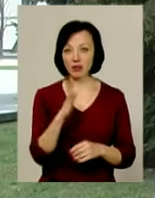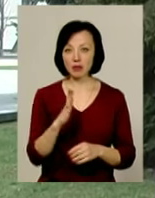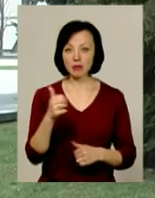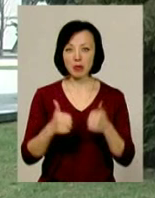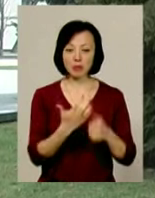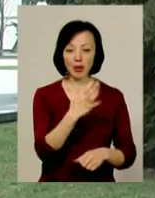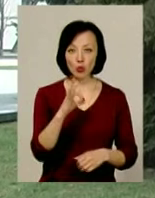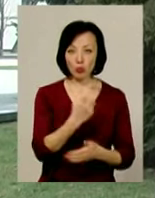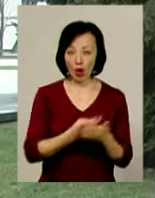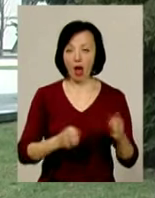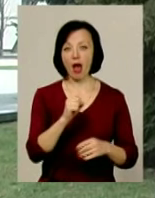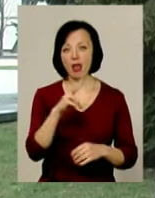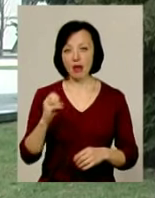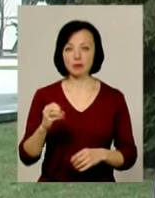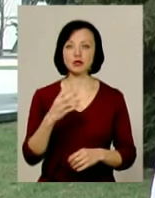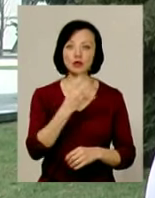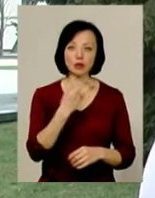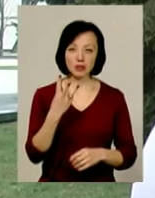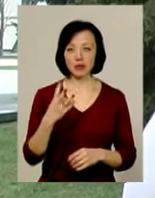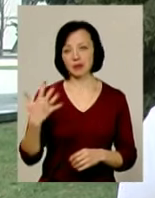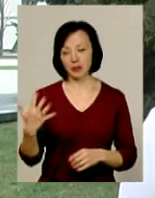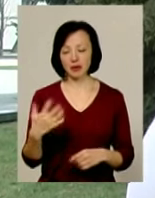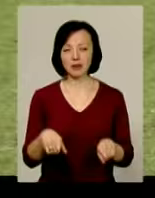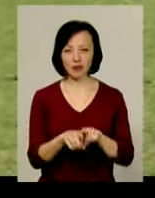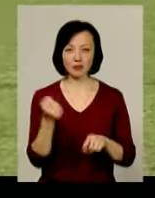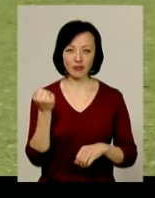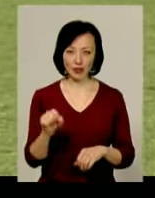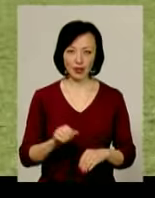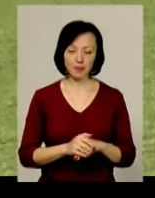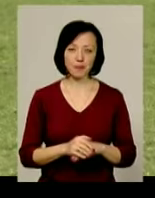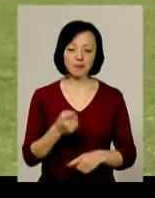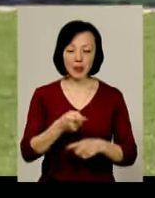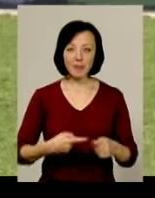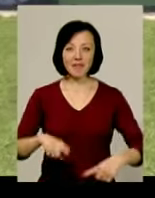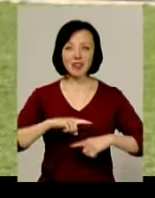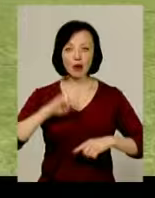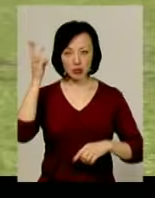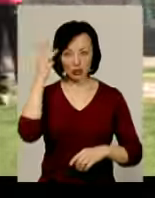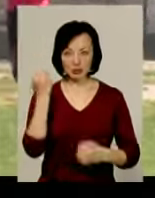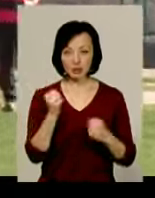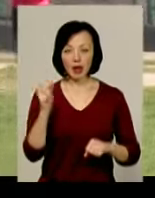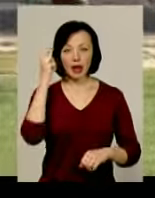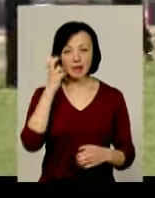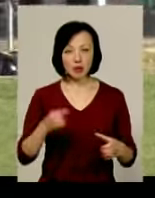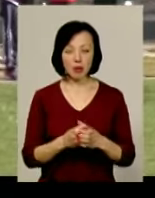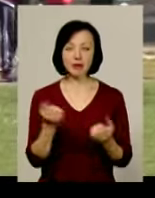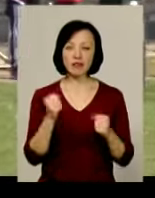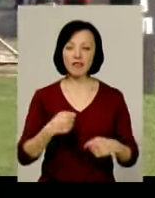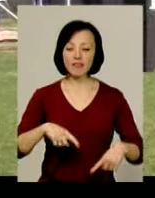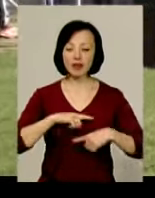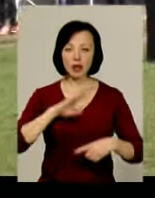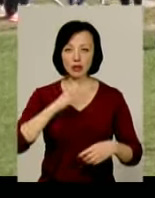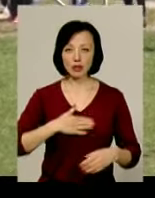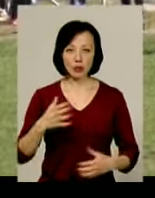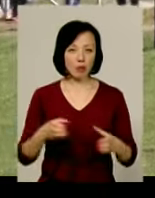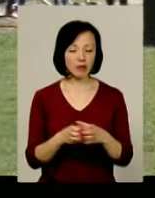-0 програвали, але все добре, 43 на 5, ми цей матч теж виграли». У півфіналі хмельничани обіграли київський «Ребелс». Виграти у фіналі нашим